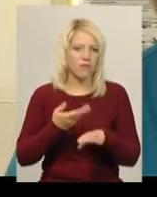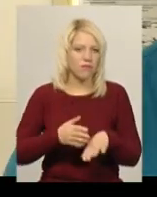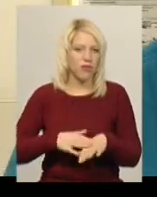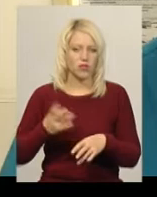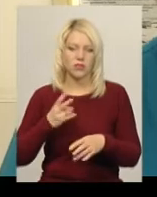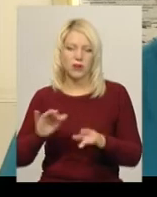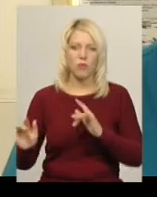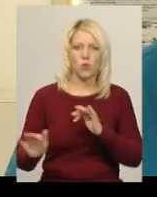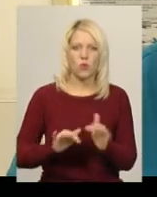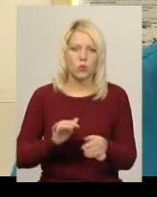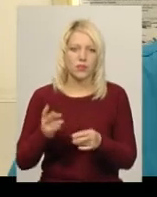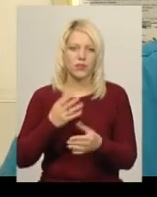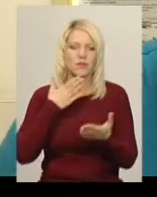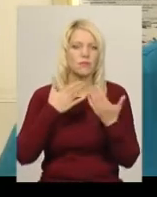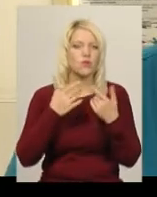іншими представниками свого виду.